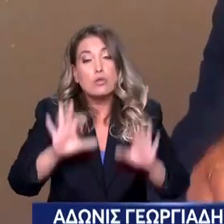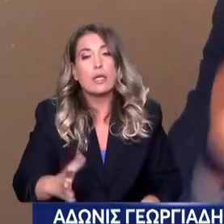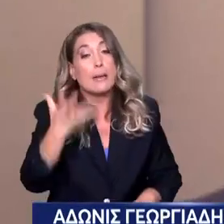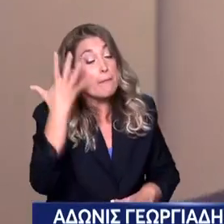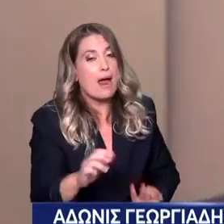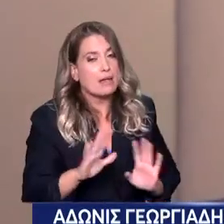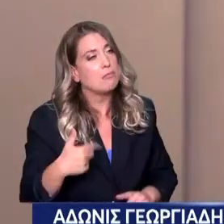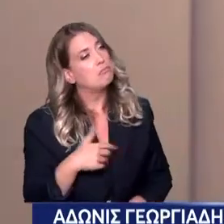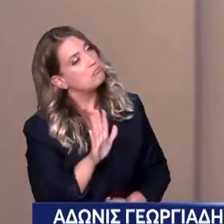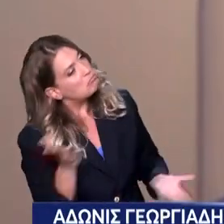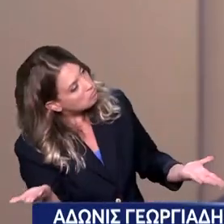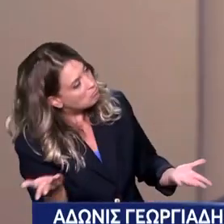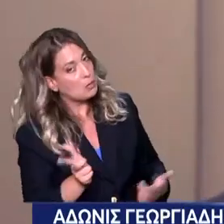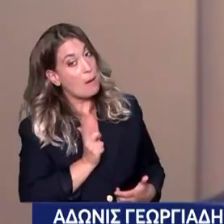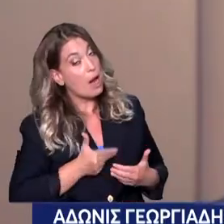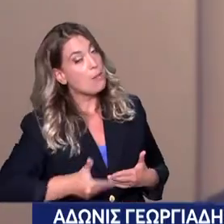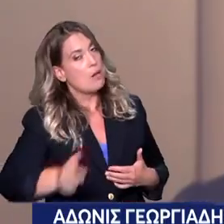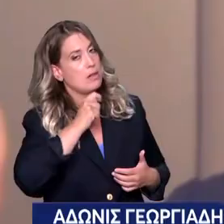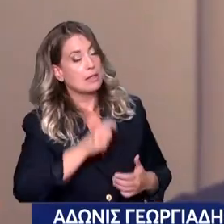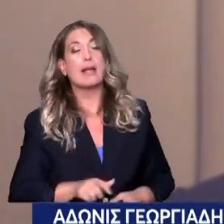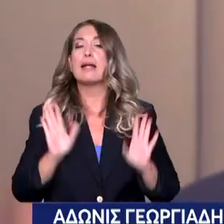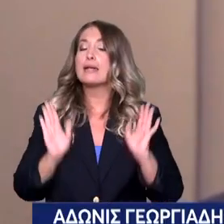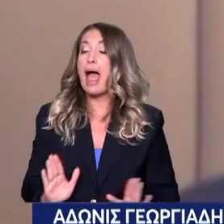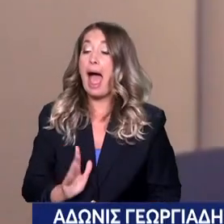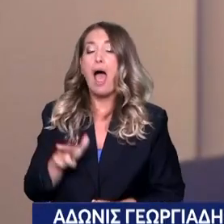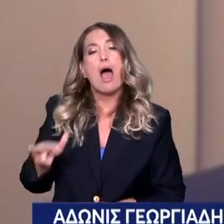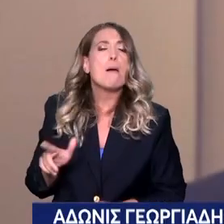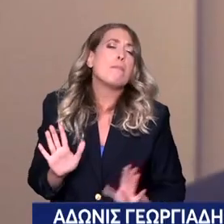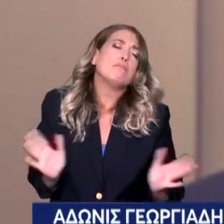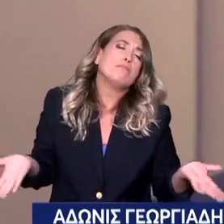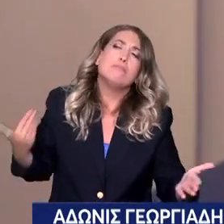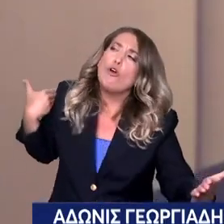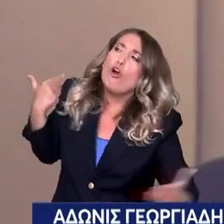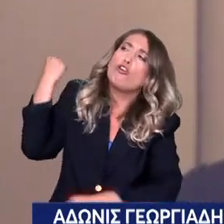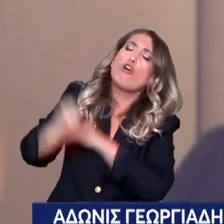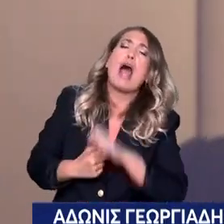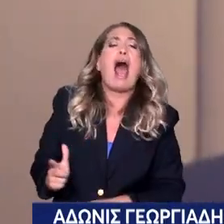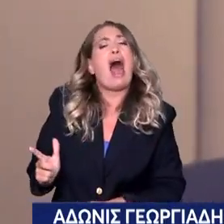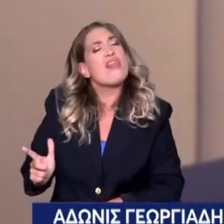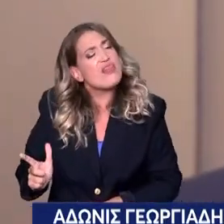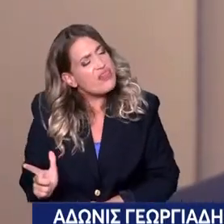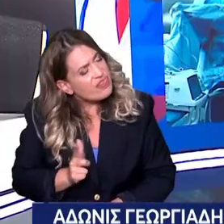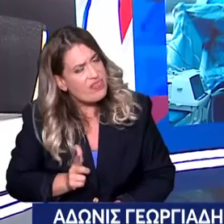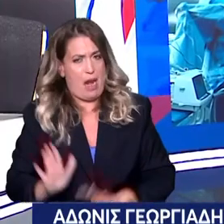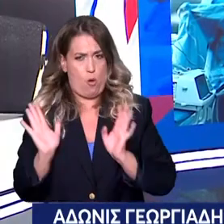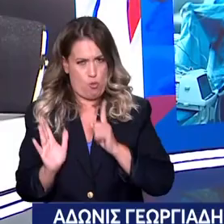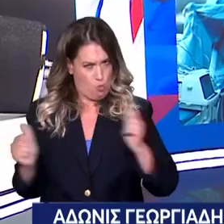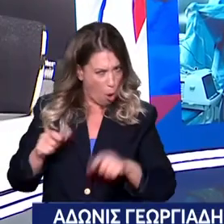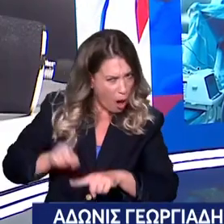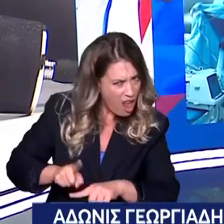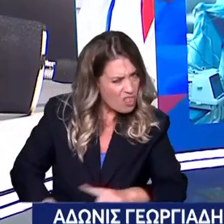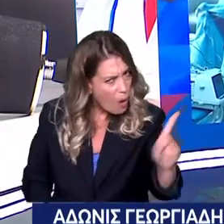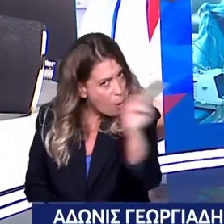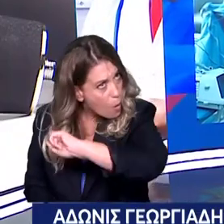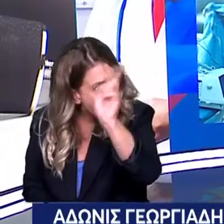όμως Αυτή η αναμονή στην εφημερία Που πάντα υπήρχε Και υπάρχει και σε πολλά άλλα κράτη Δεν